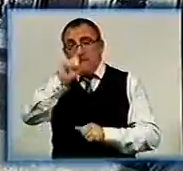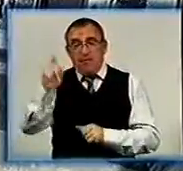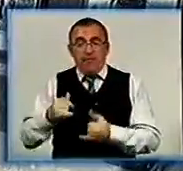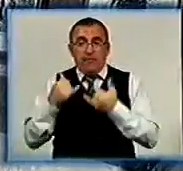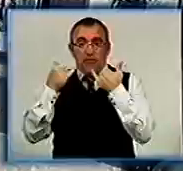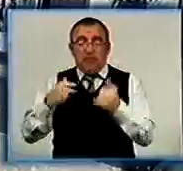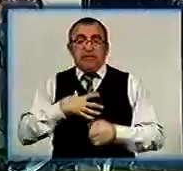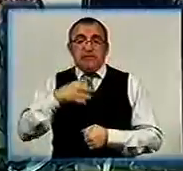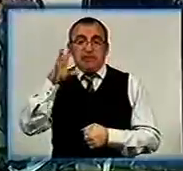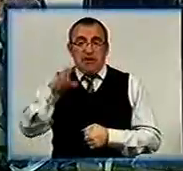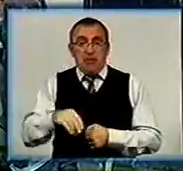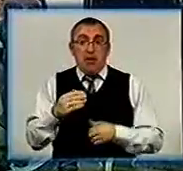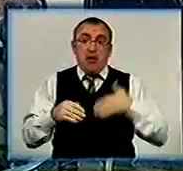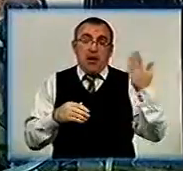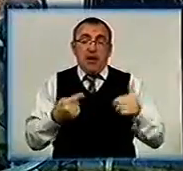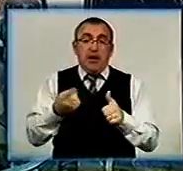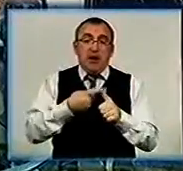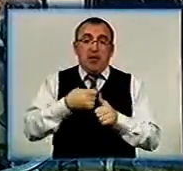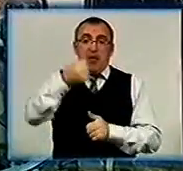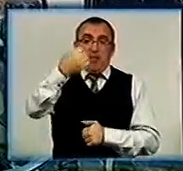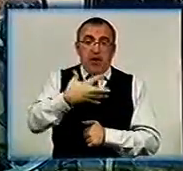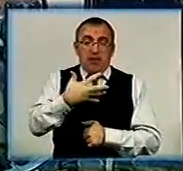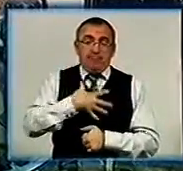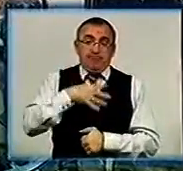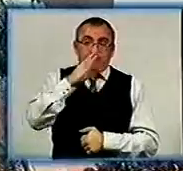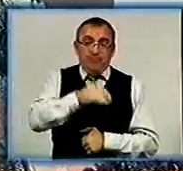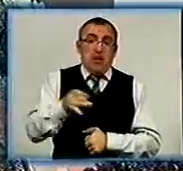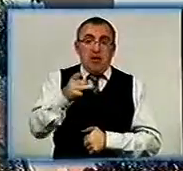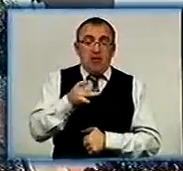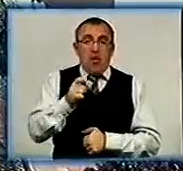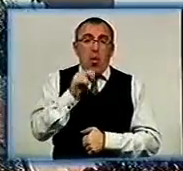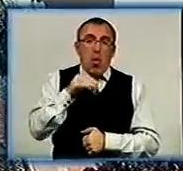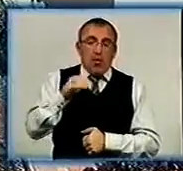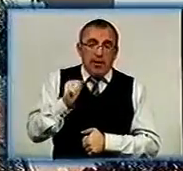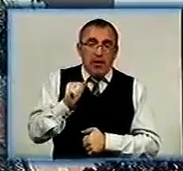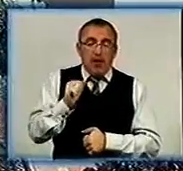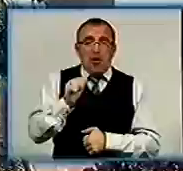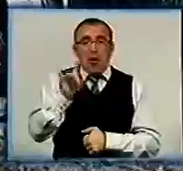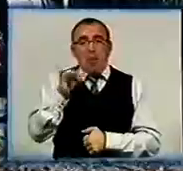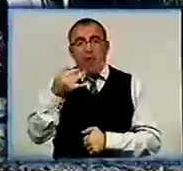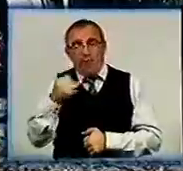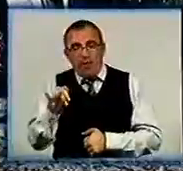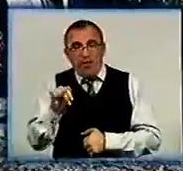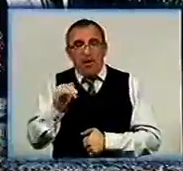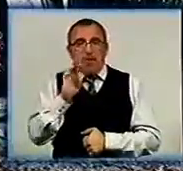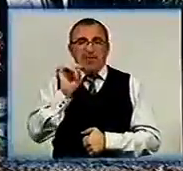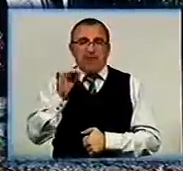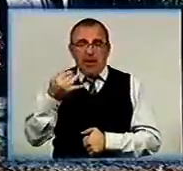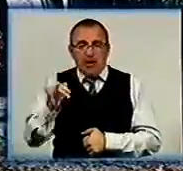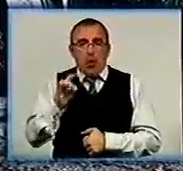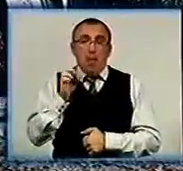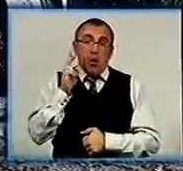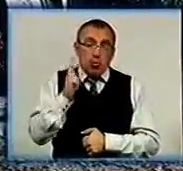присвячений загиблим. На іншому – імена п'яти загиблих учасників АТО із району. Це Іван Голота, Денис Громовий, Володимир Безверхній, Юрій